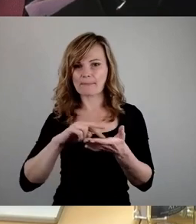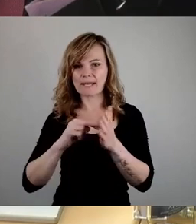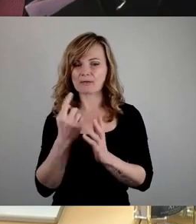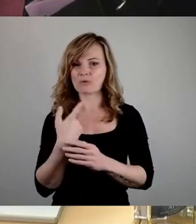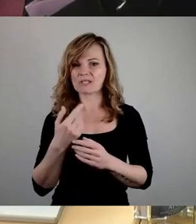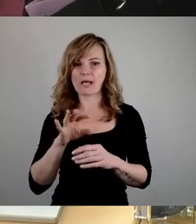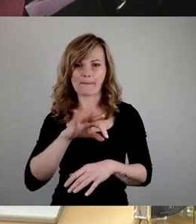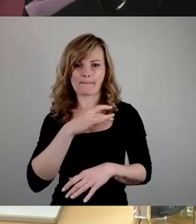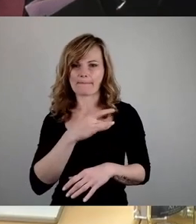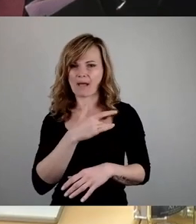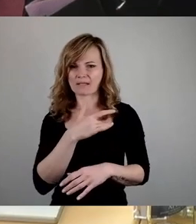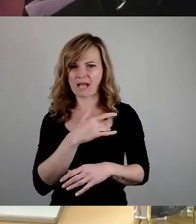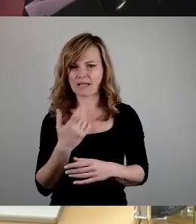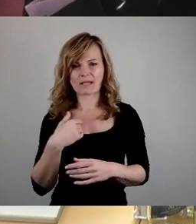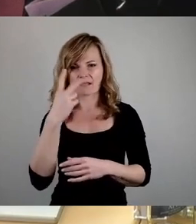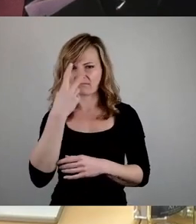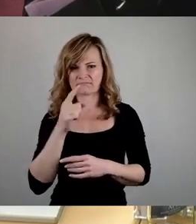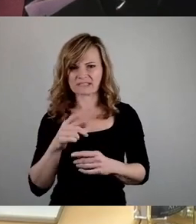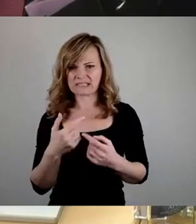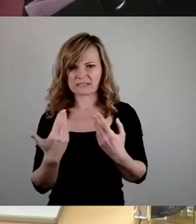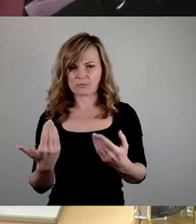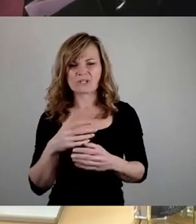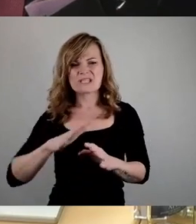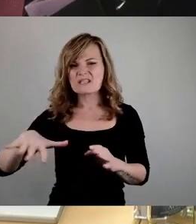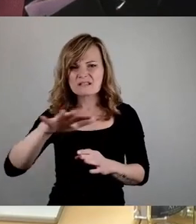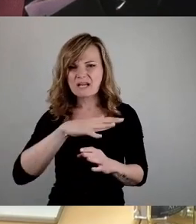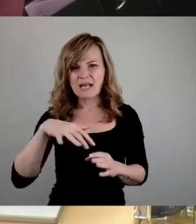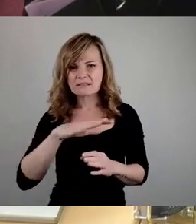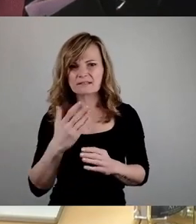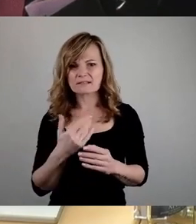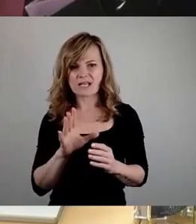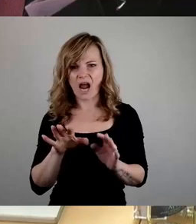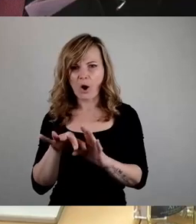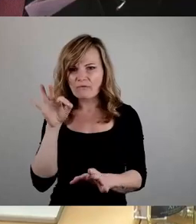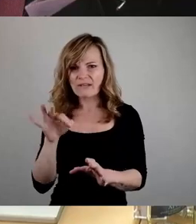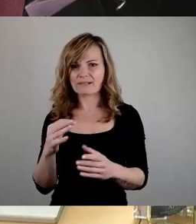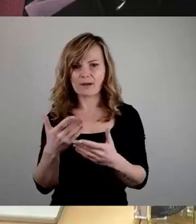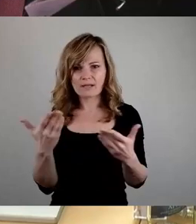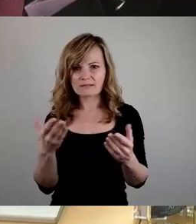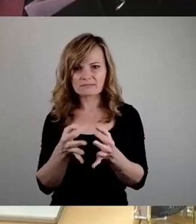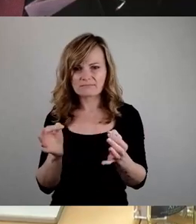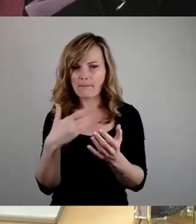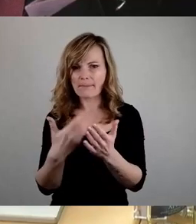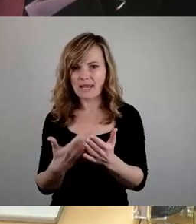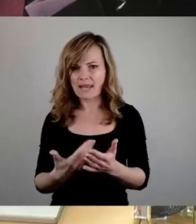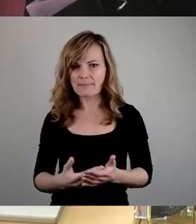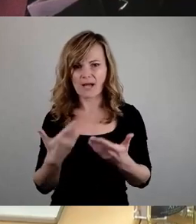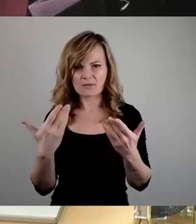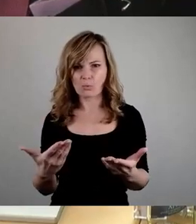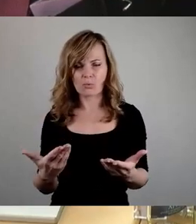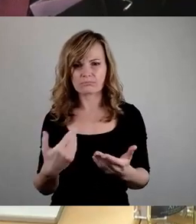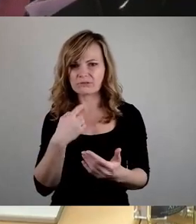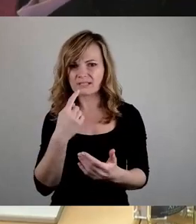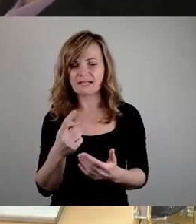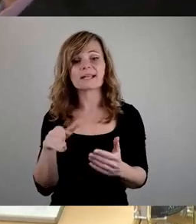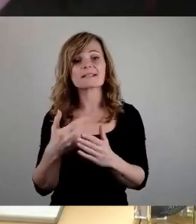Weise nachvollziehbar sind, die so nirgendwo auch auffindbar sind und auch nirgendwo belegbar sind. Vor diesem Hintergrund kann ich Ihnen